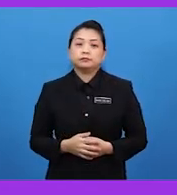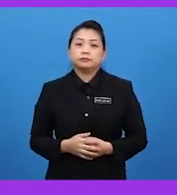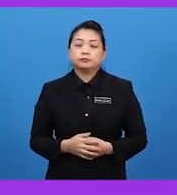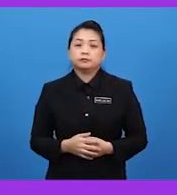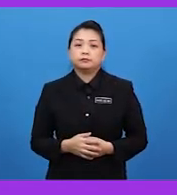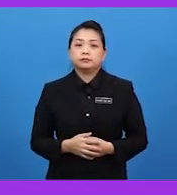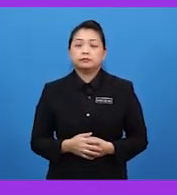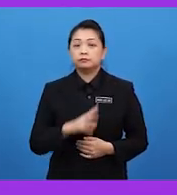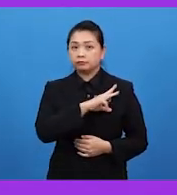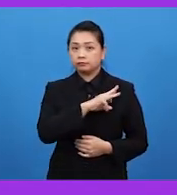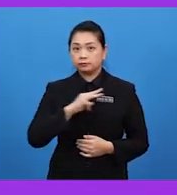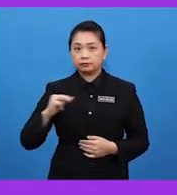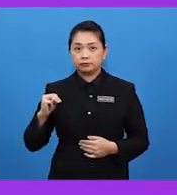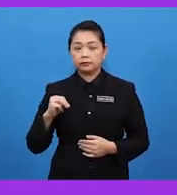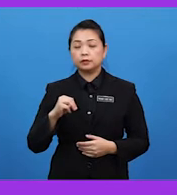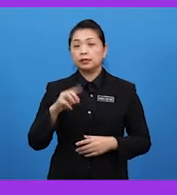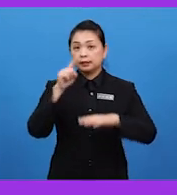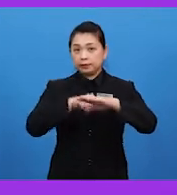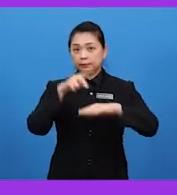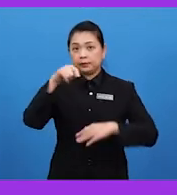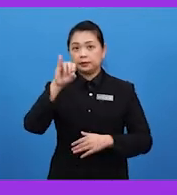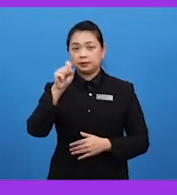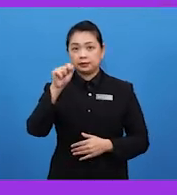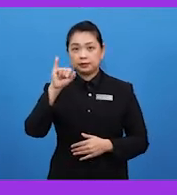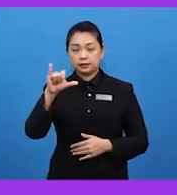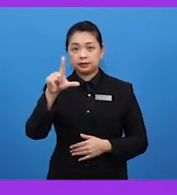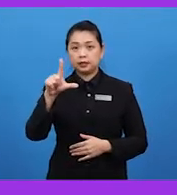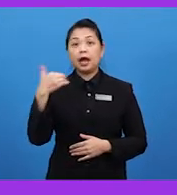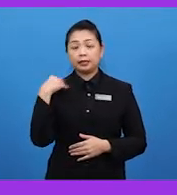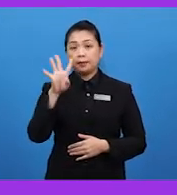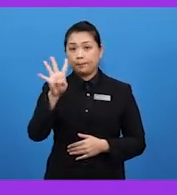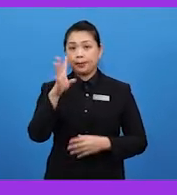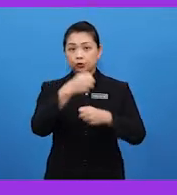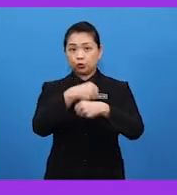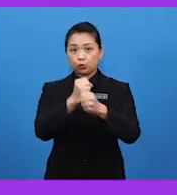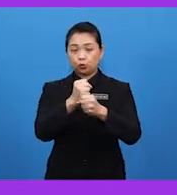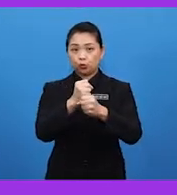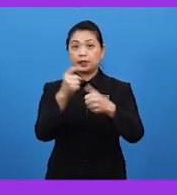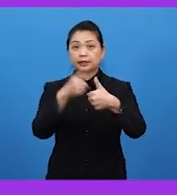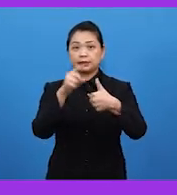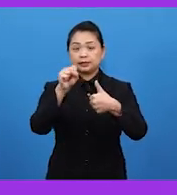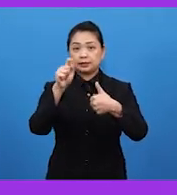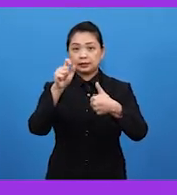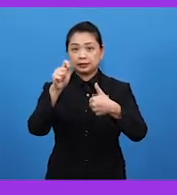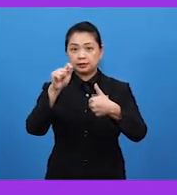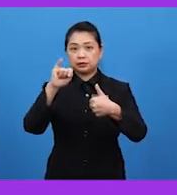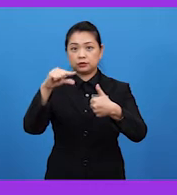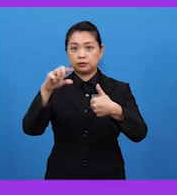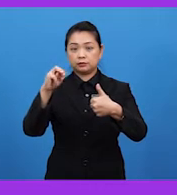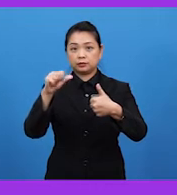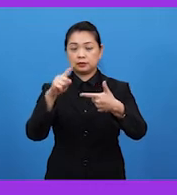Manakala Di pistil Terdapat empat struktur Iaitu Stigma